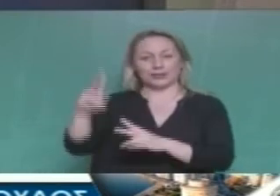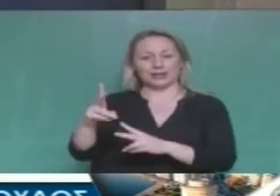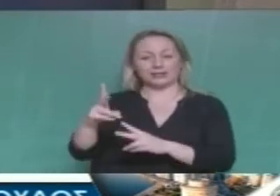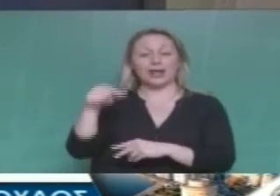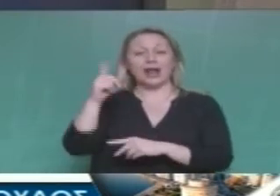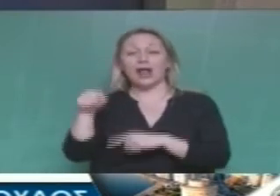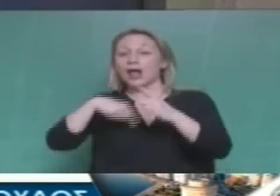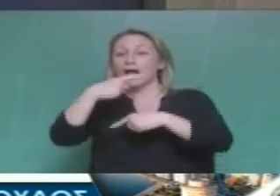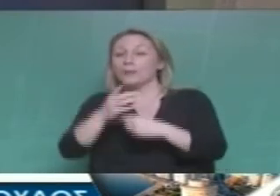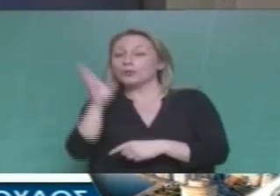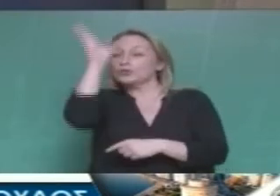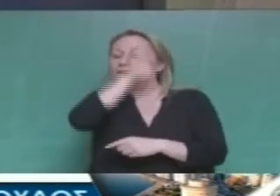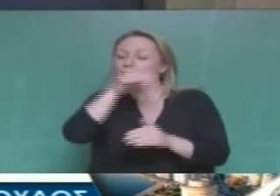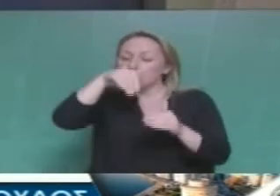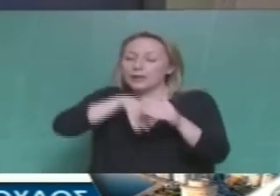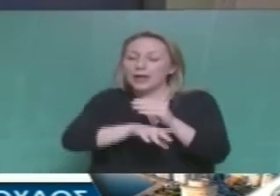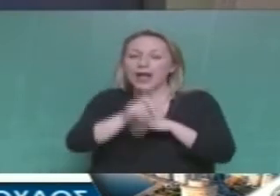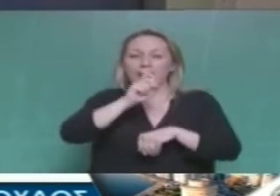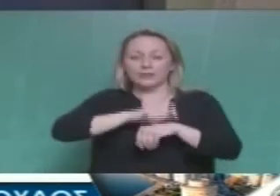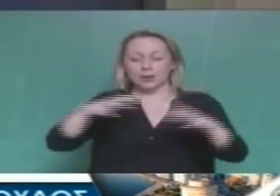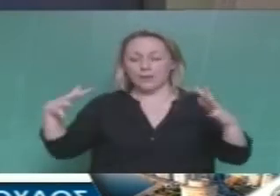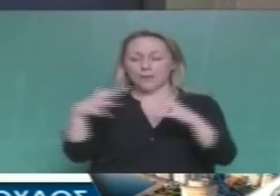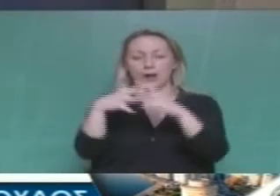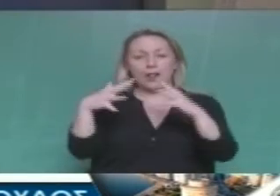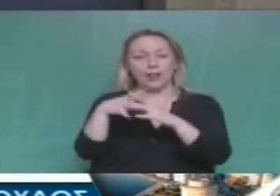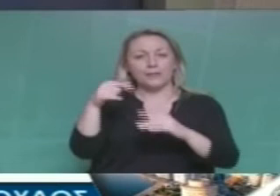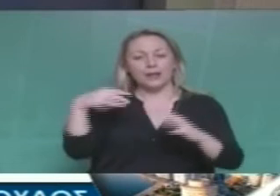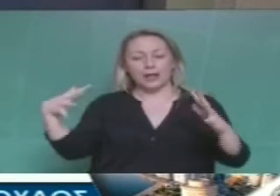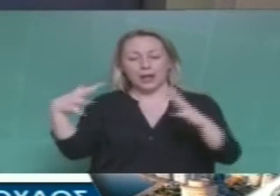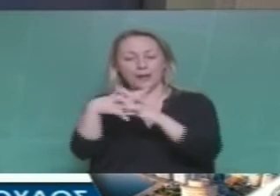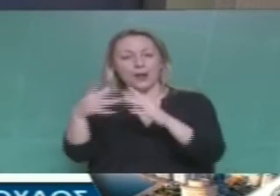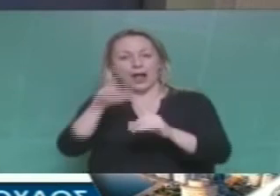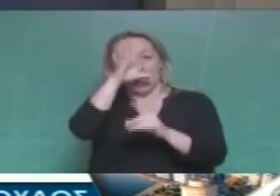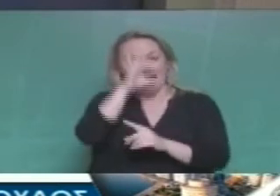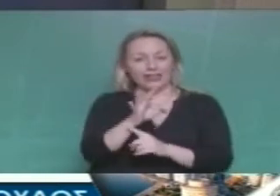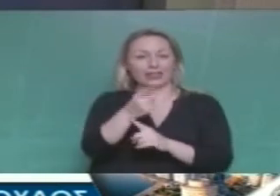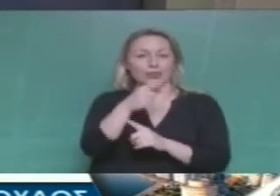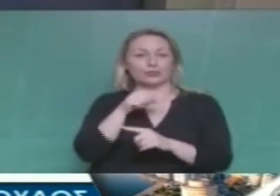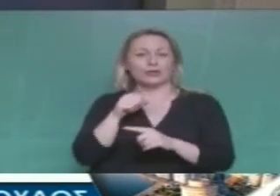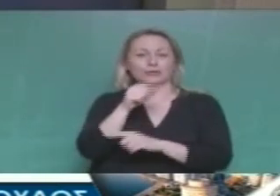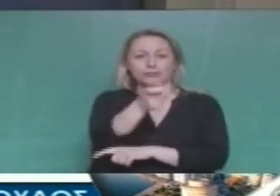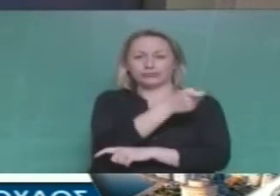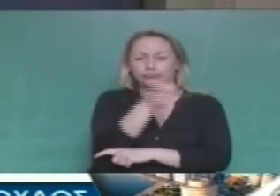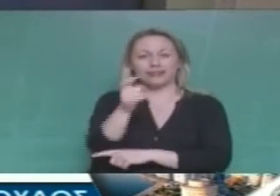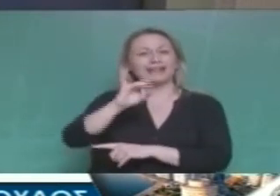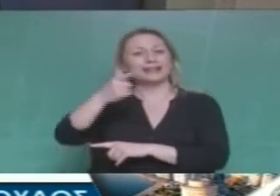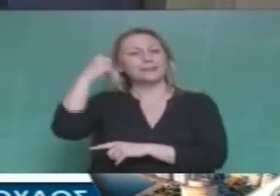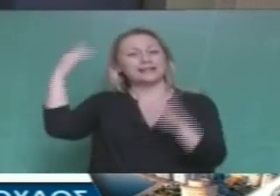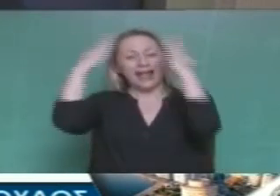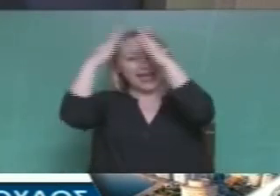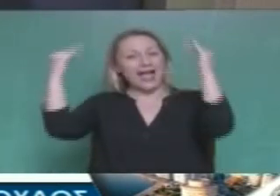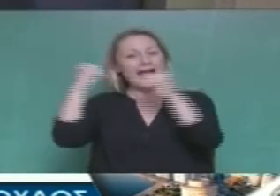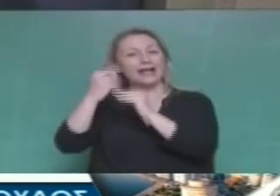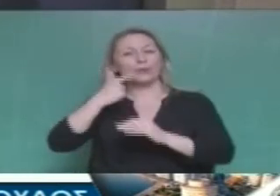είναι όσοι εξαπολύουν πολέμους κανονικούς, με κανόνια αλλά και υβριδικούς όπως με αραβικές ανοίξεις ή με προσφυγικά